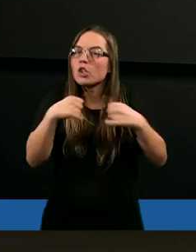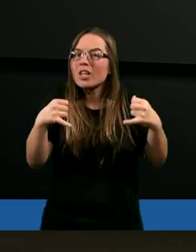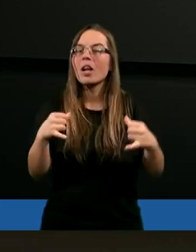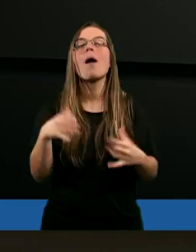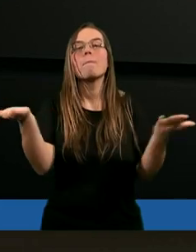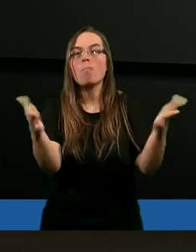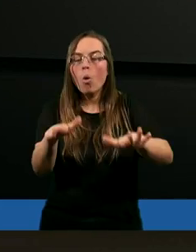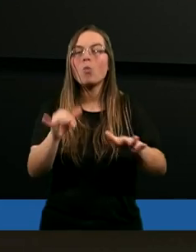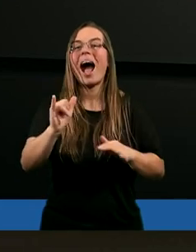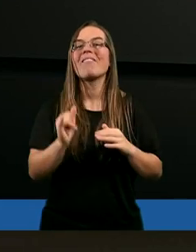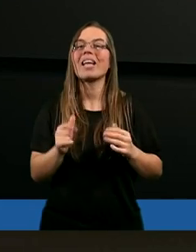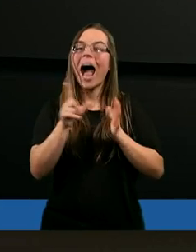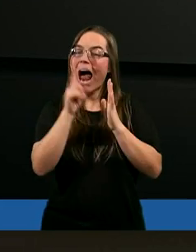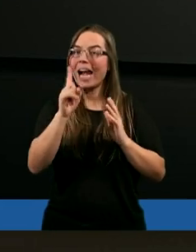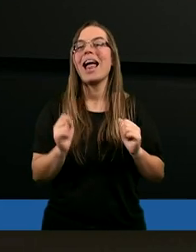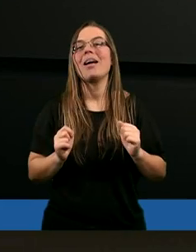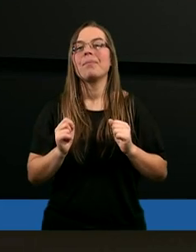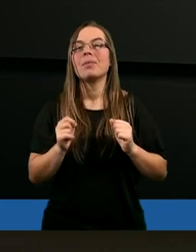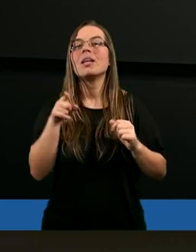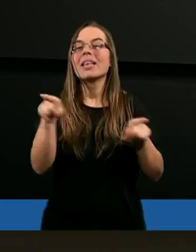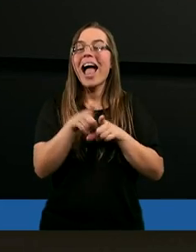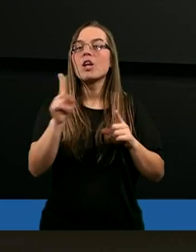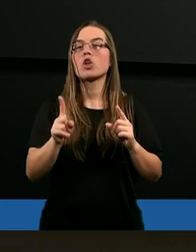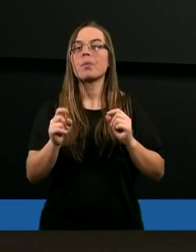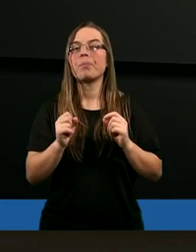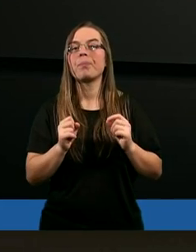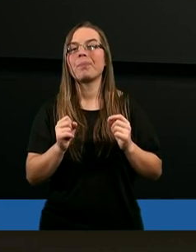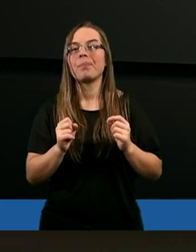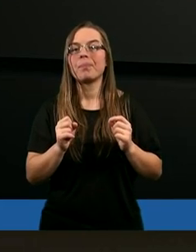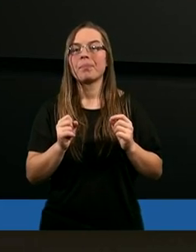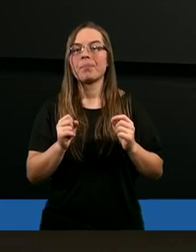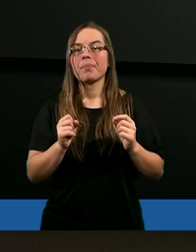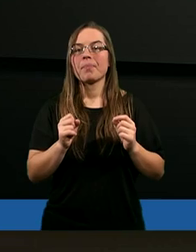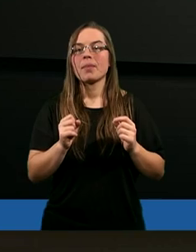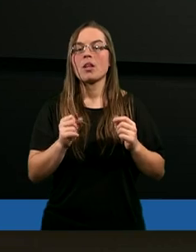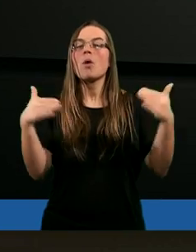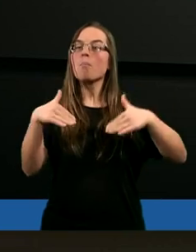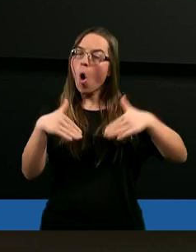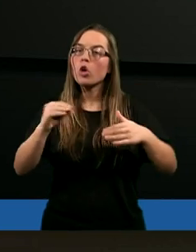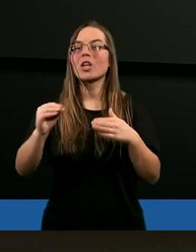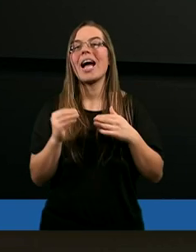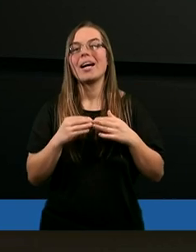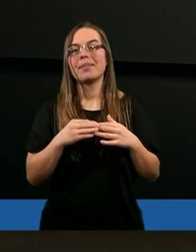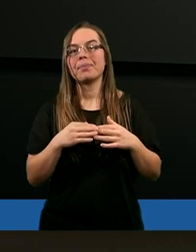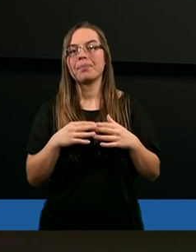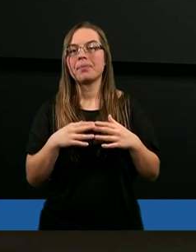błogosławi, ale też może